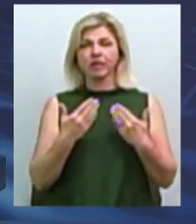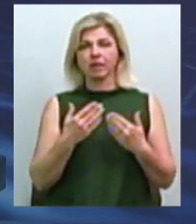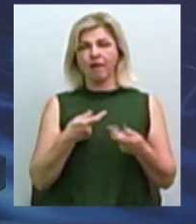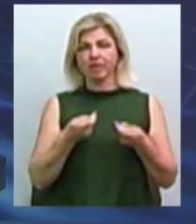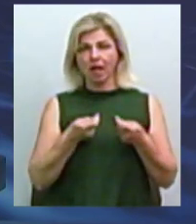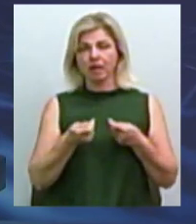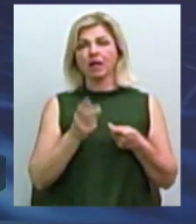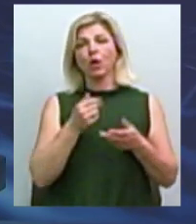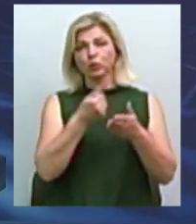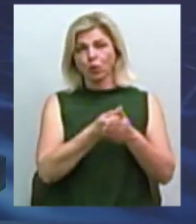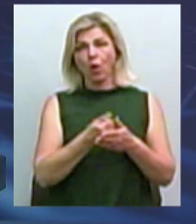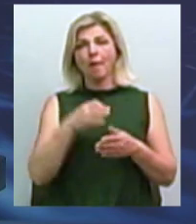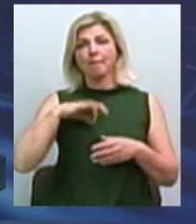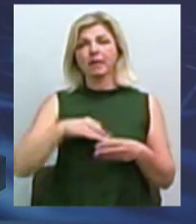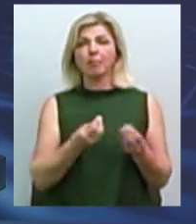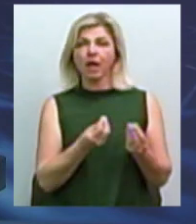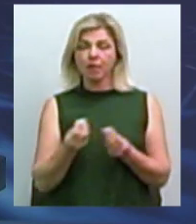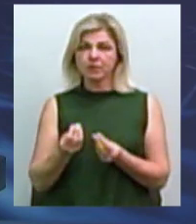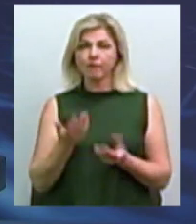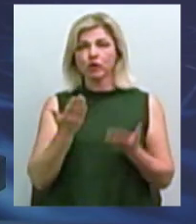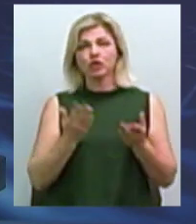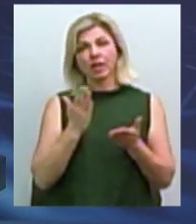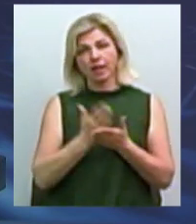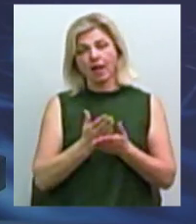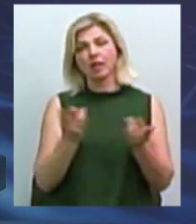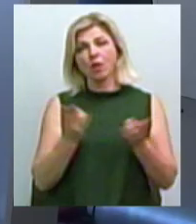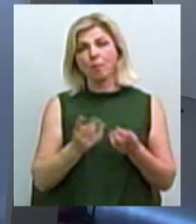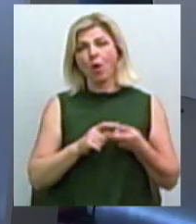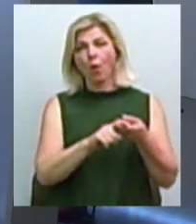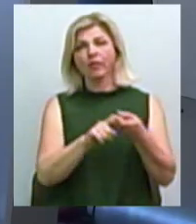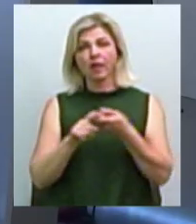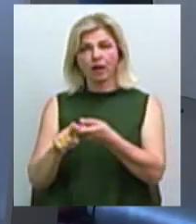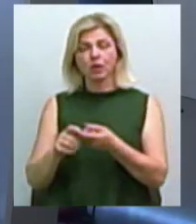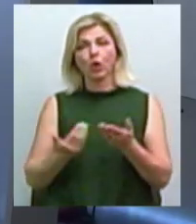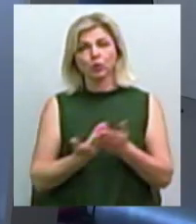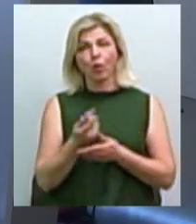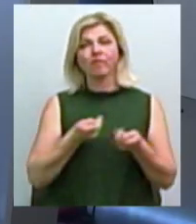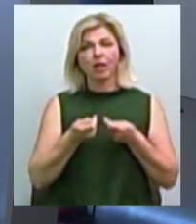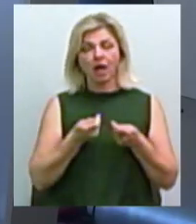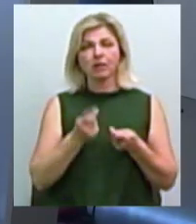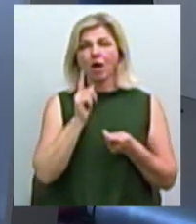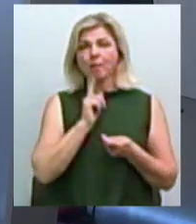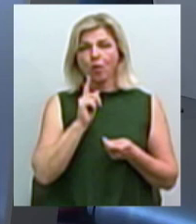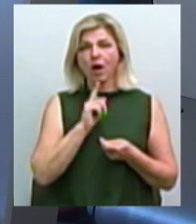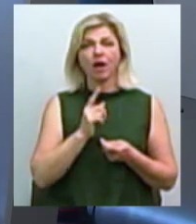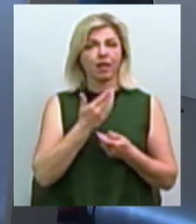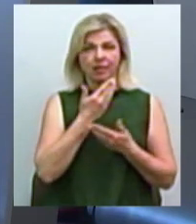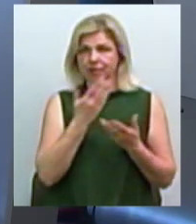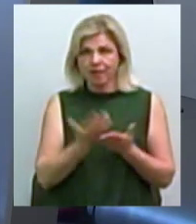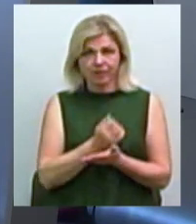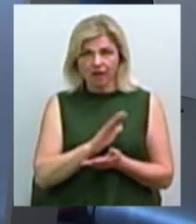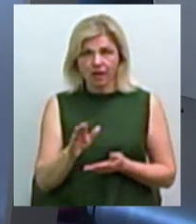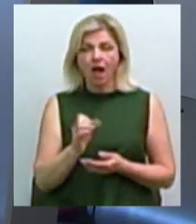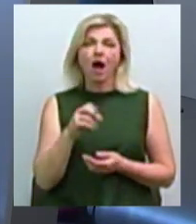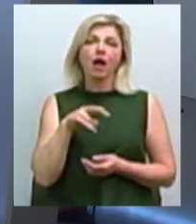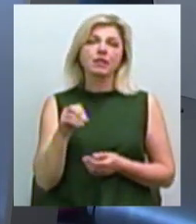до підприємців? Чи є необхідні контакти? Ну, з нової влади, я зрозумію, вже про депутатів говорили, що поки що не вдається. Але